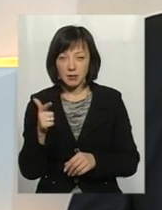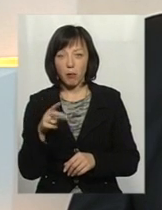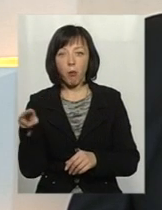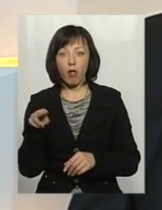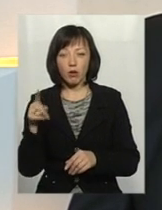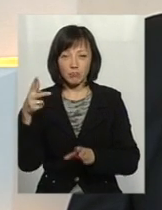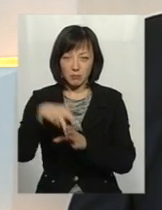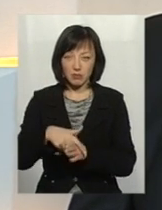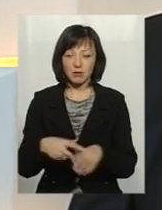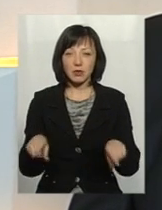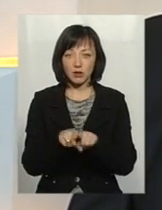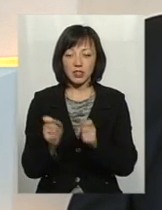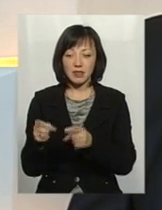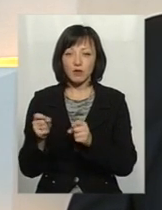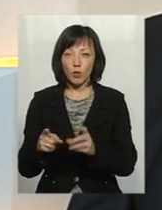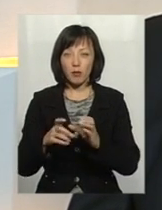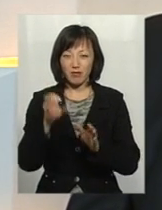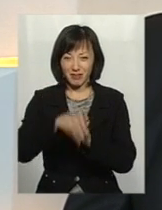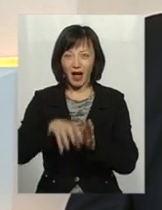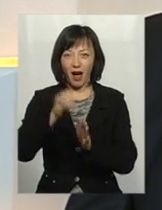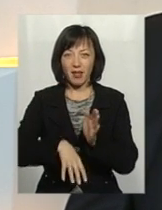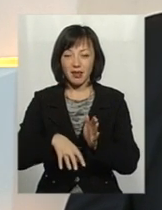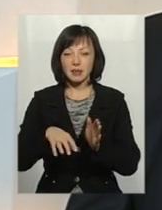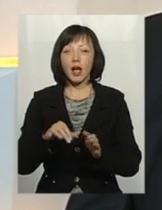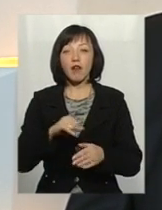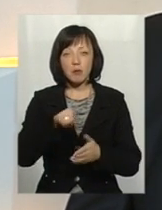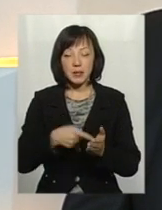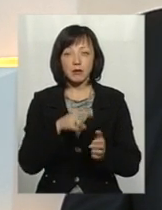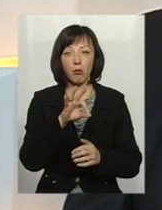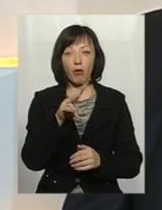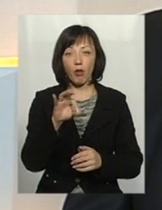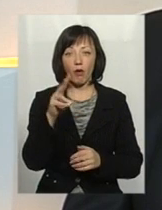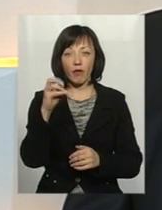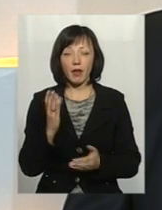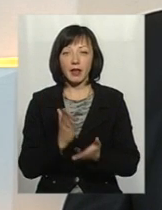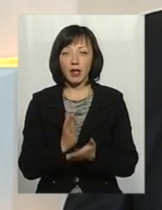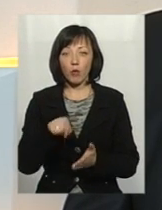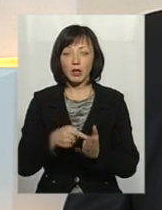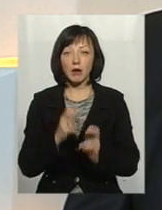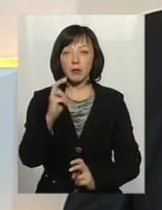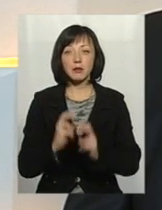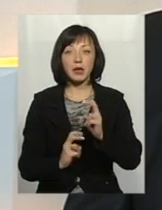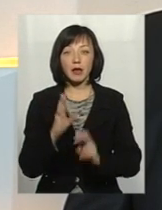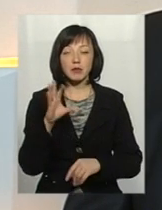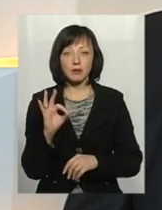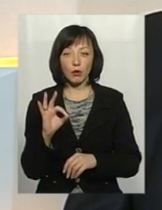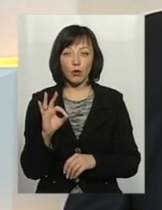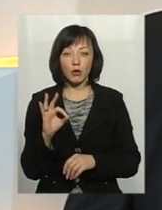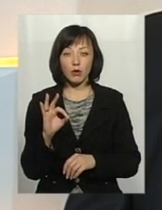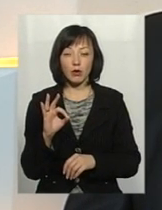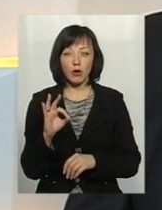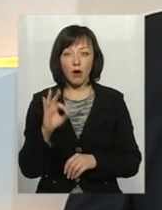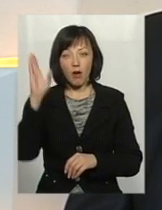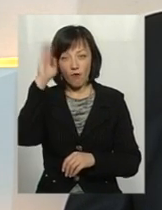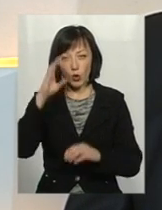значного навантаження зливовими стоками. Також у місті Полоному є комунальне підприємство, підприємство